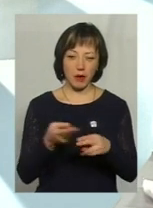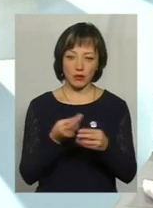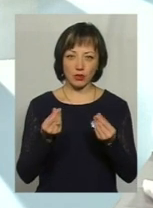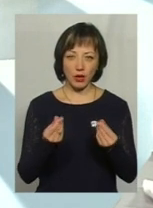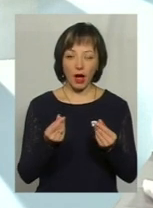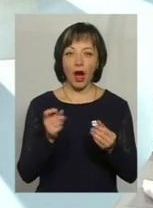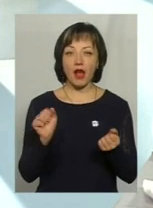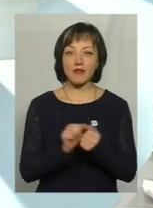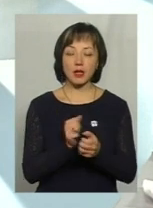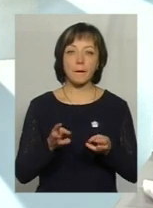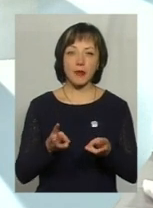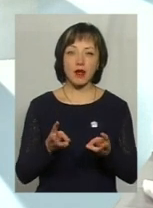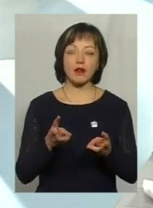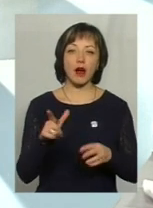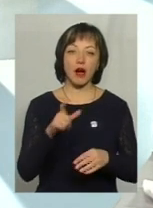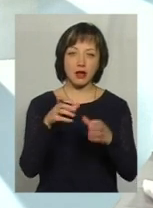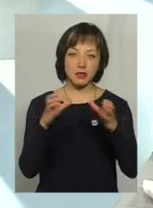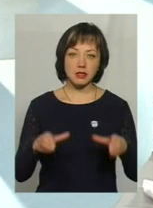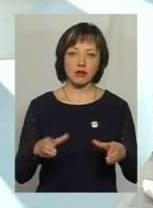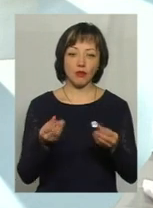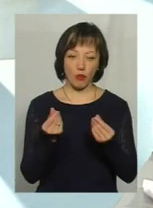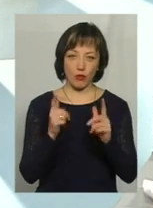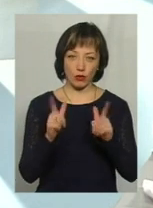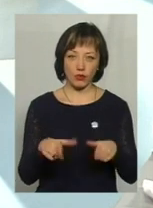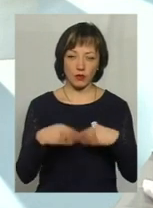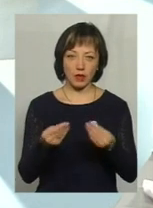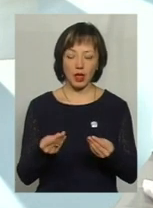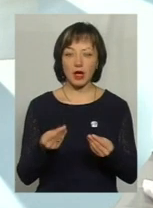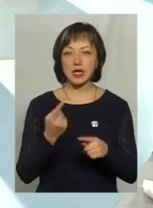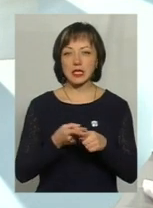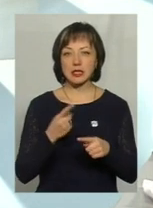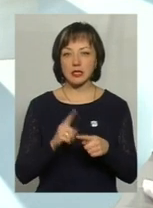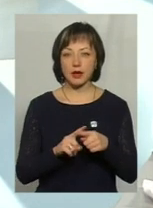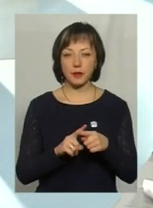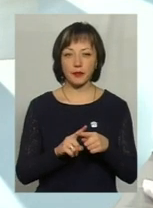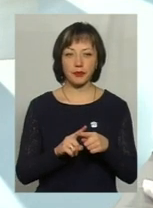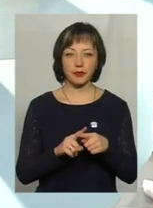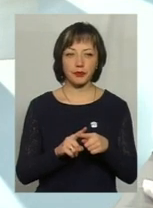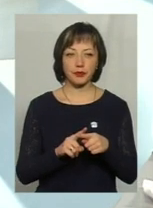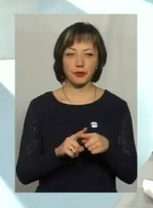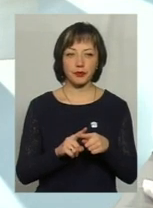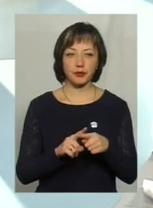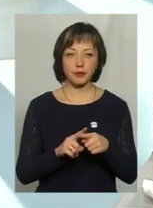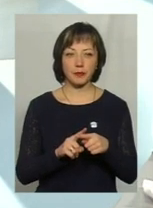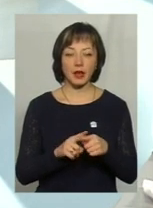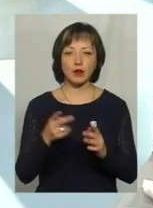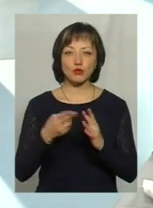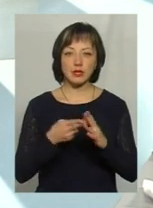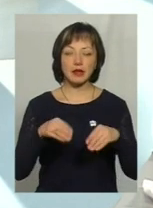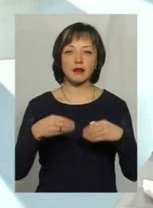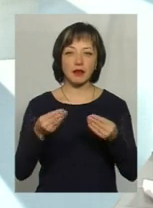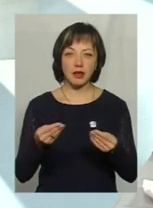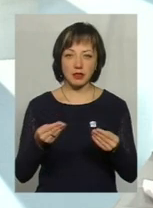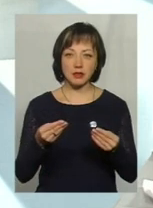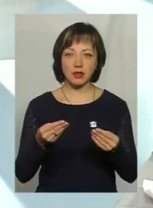субсидія на тверде паливо-скрапний газ в готівковій формі. Тобто, якщо субсидія надається